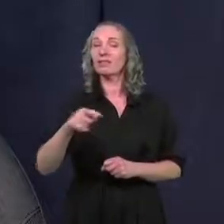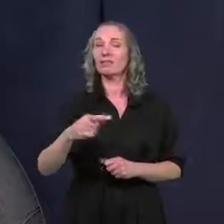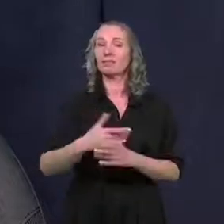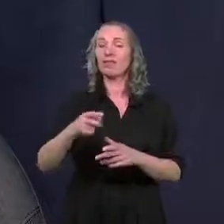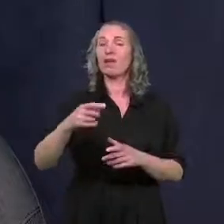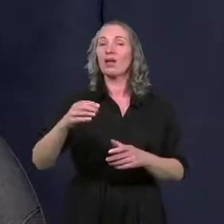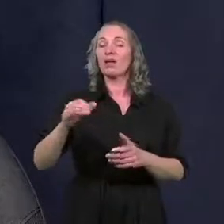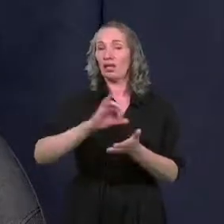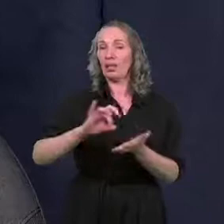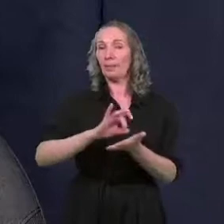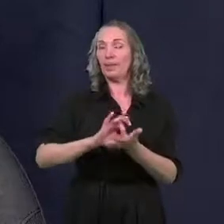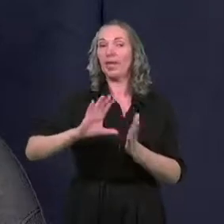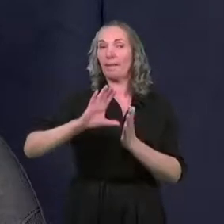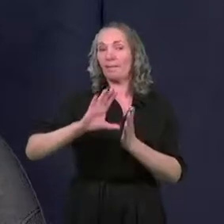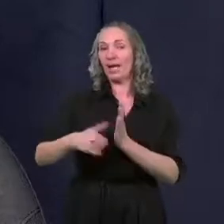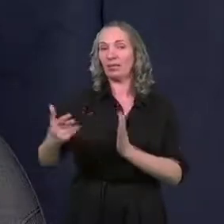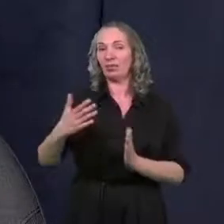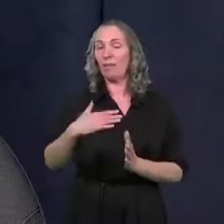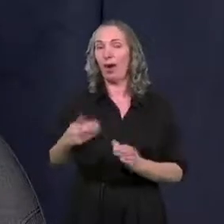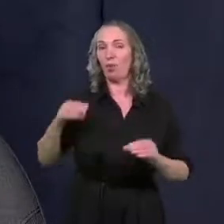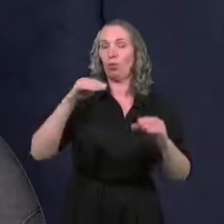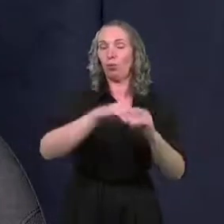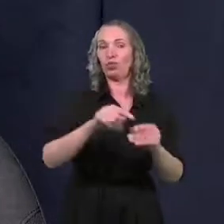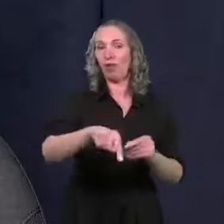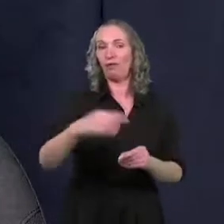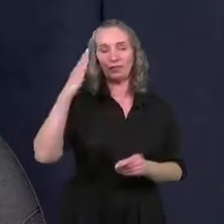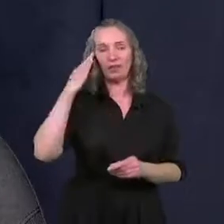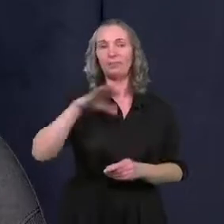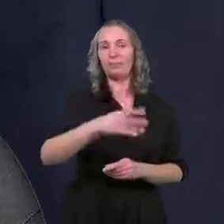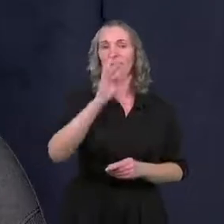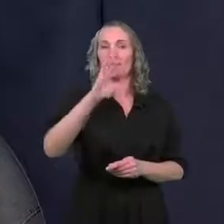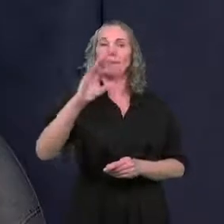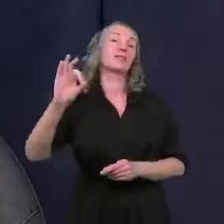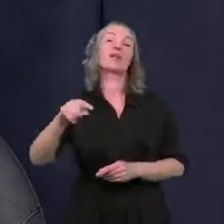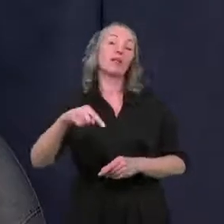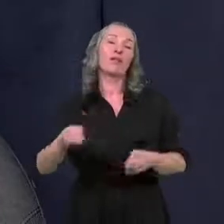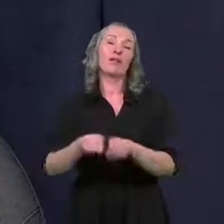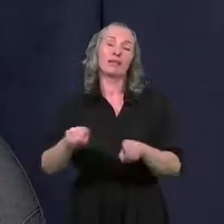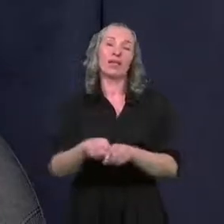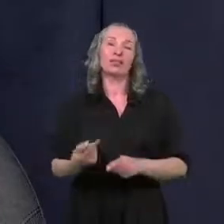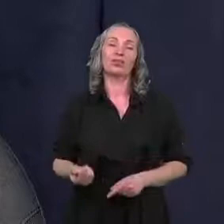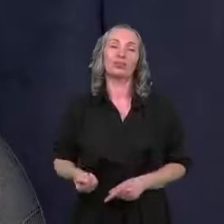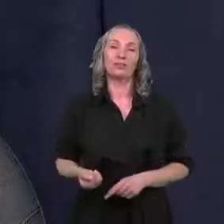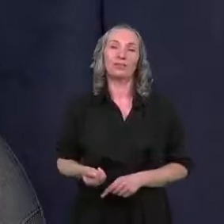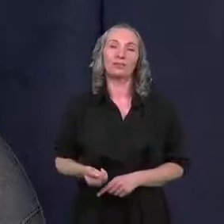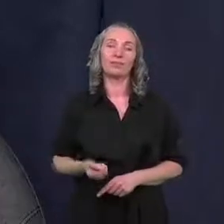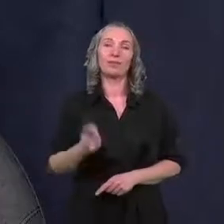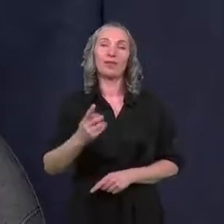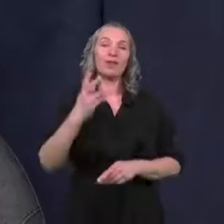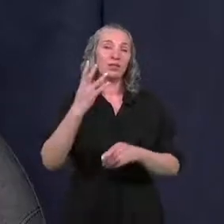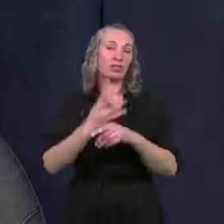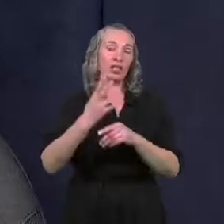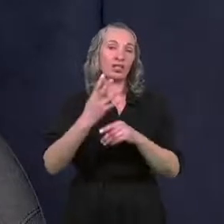gmina miasto Włocławek posiada swoje udziały. I tutaj też poprzez te